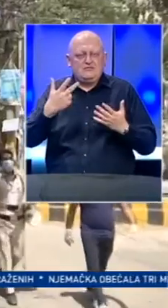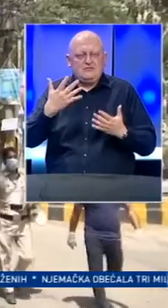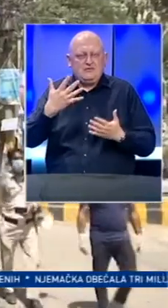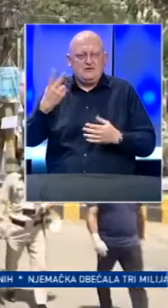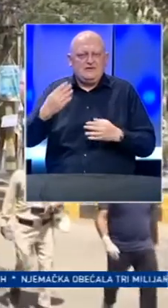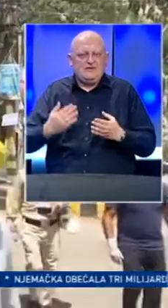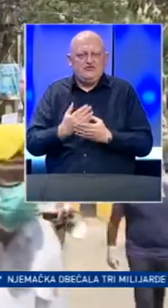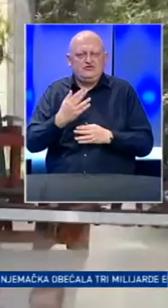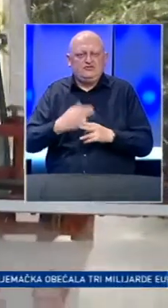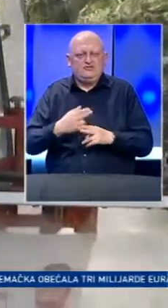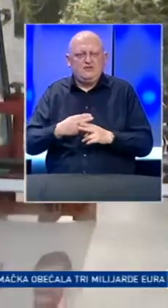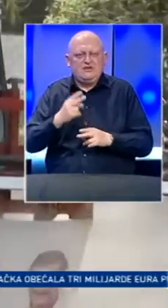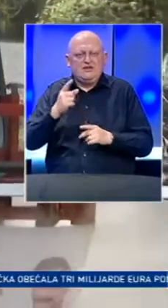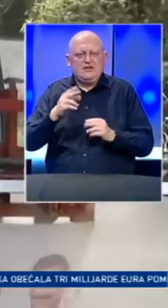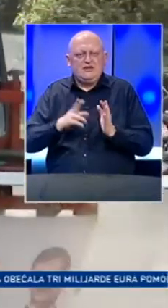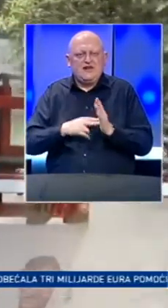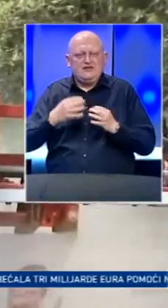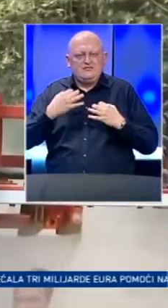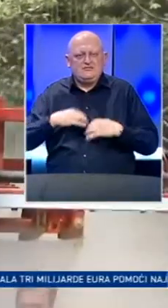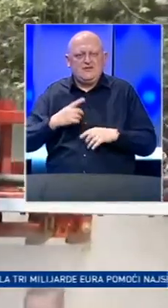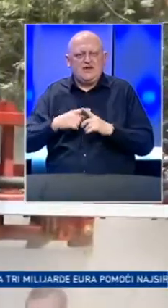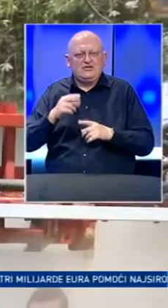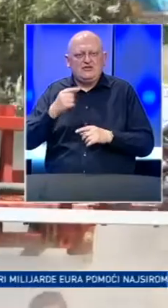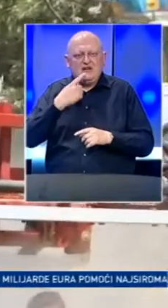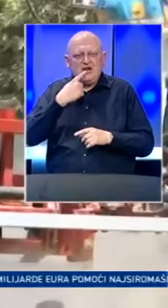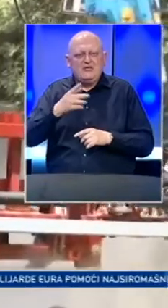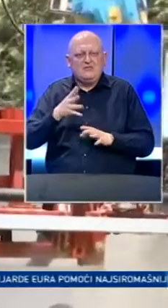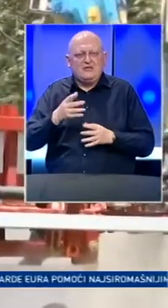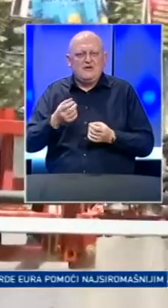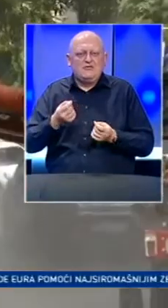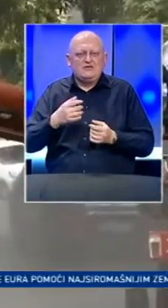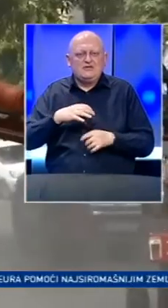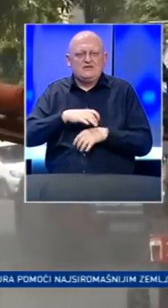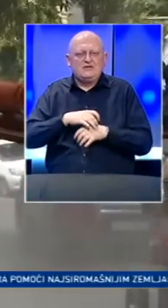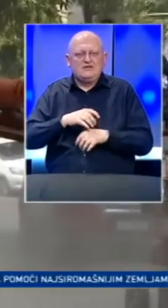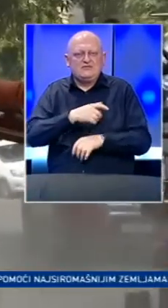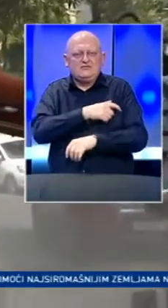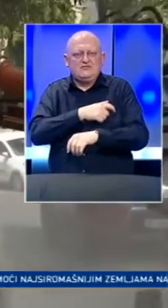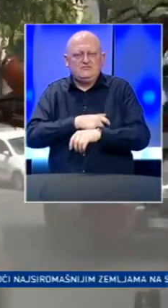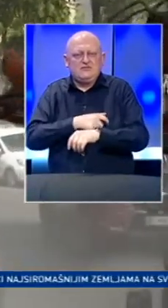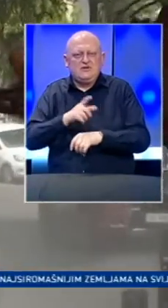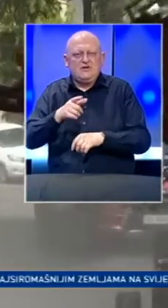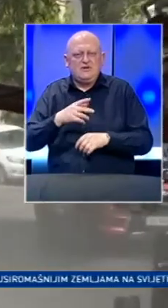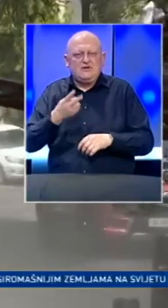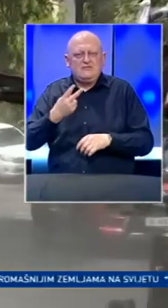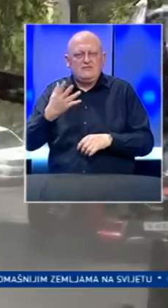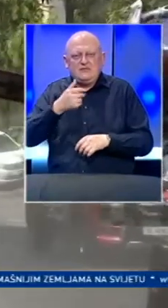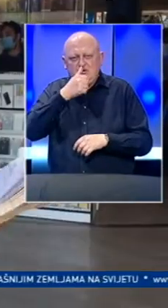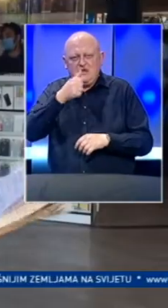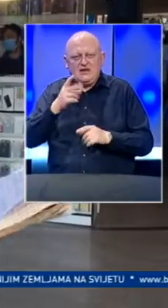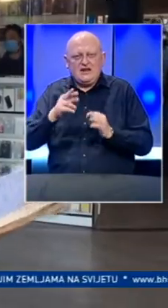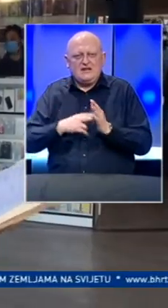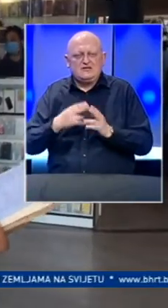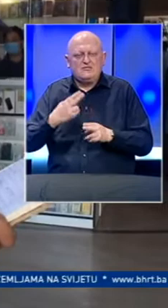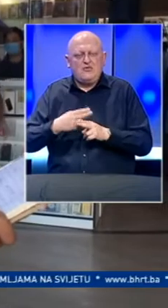slučaja zaraze. Predsjednik Irana Hasan Rohani rekao je da je prema procjeni zdravstvenih dužnostnika 25 milijuna